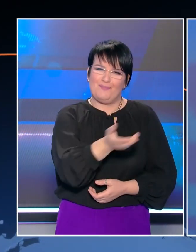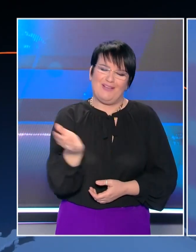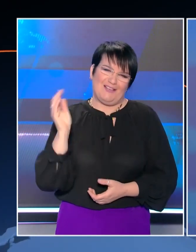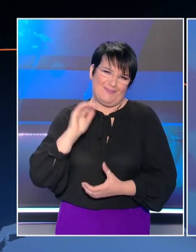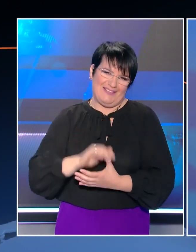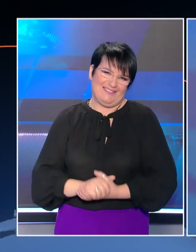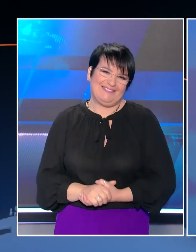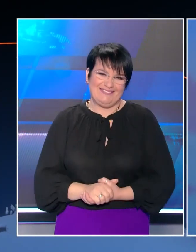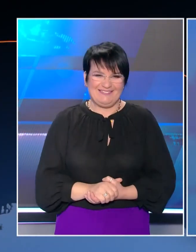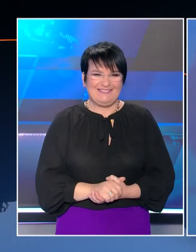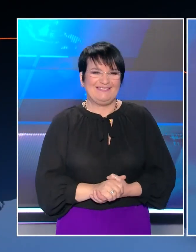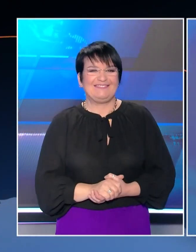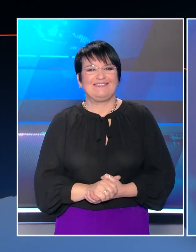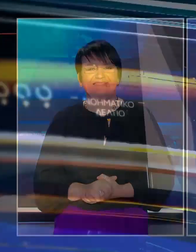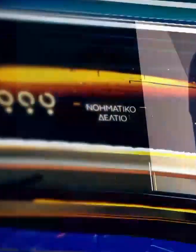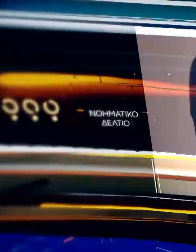Καλό απόγευμα σε όλους.